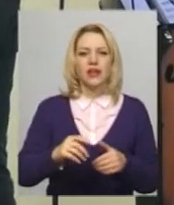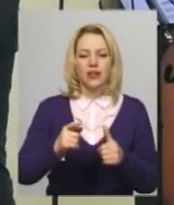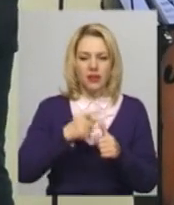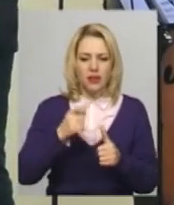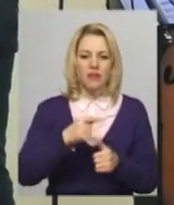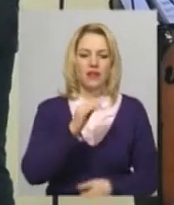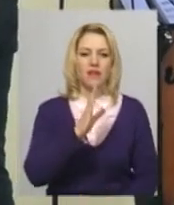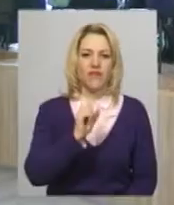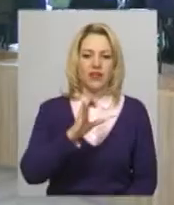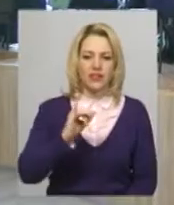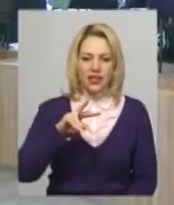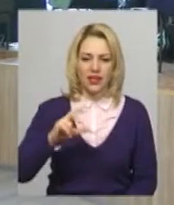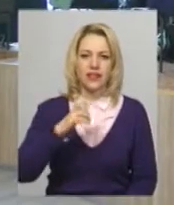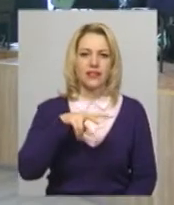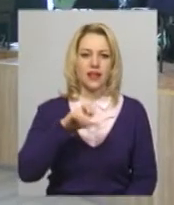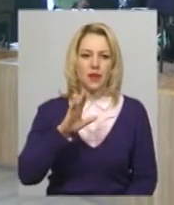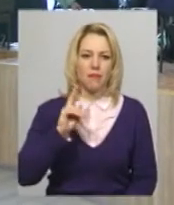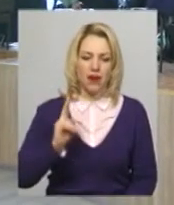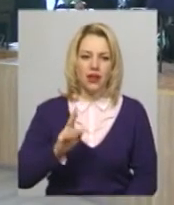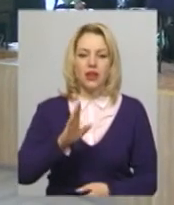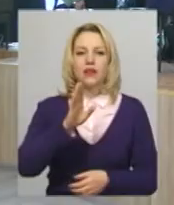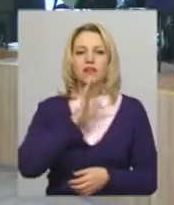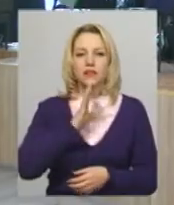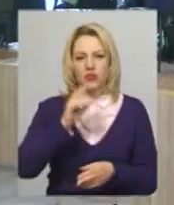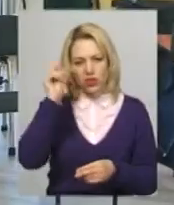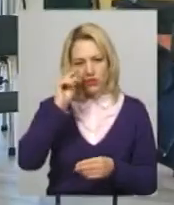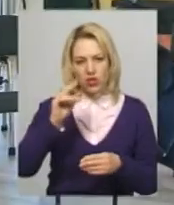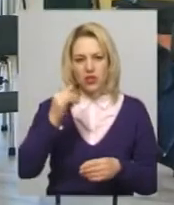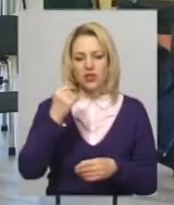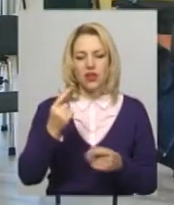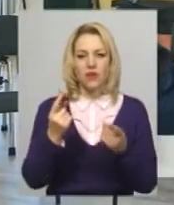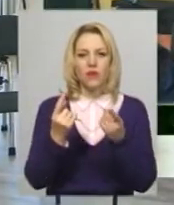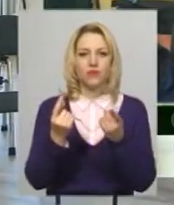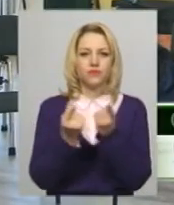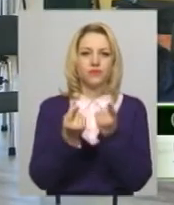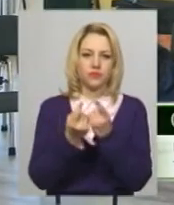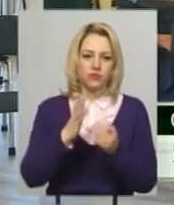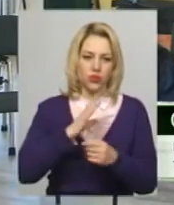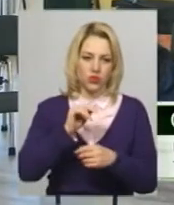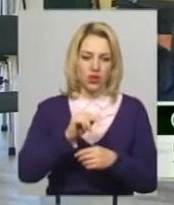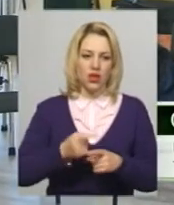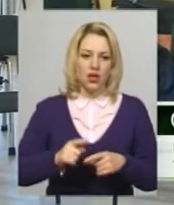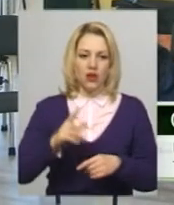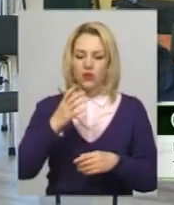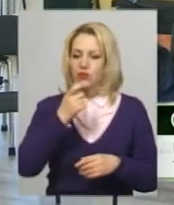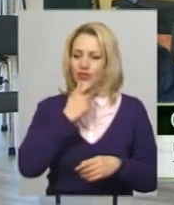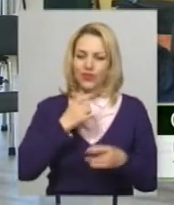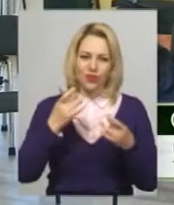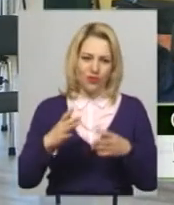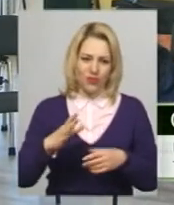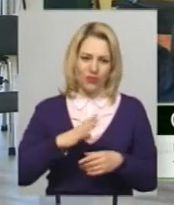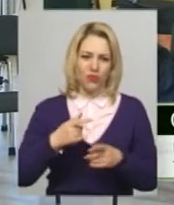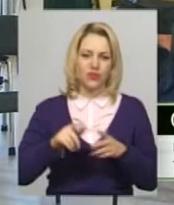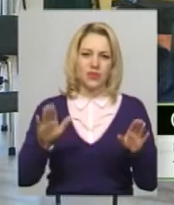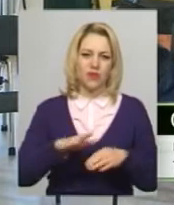Світлана в консерваторії з Василем Сліпаком навчалась в одного викладача. «Скромний хлопець був, він тоді ще співав контртенором,